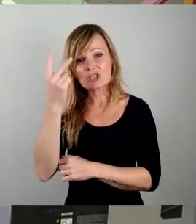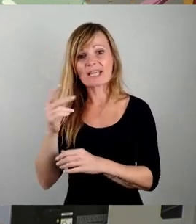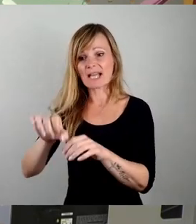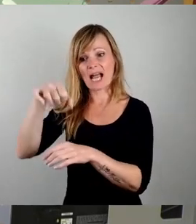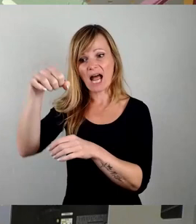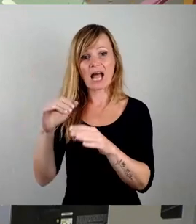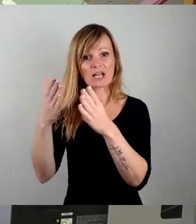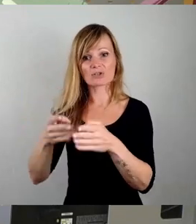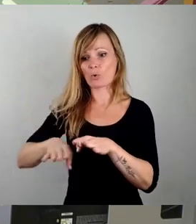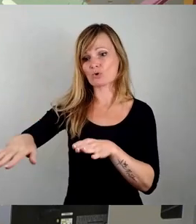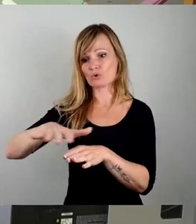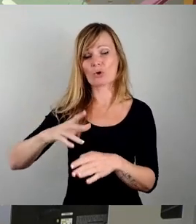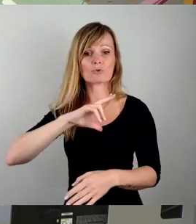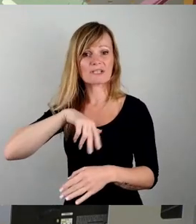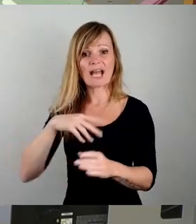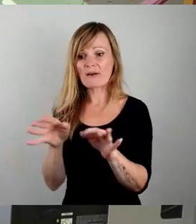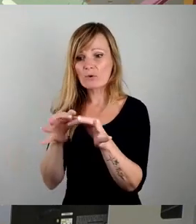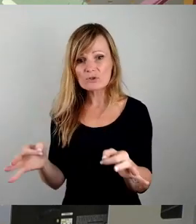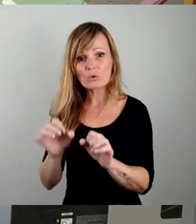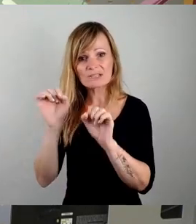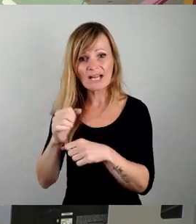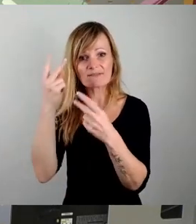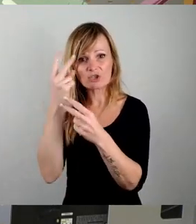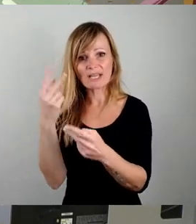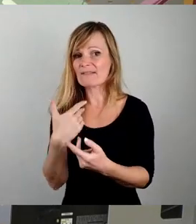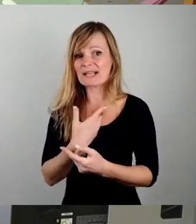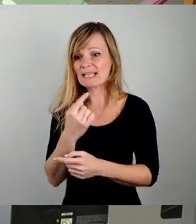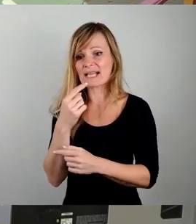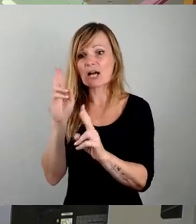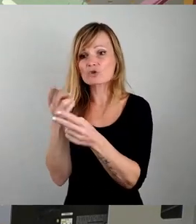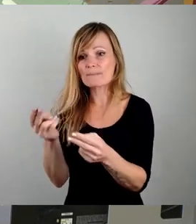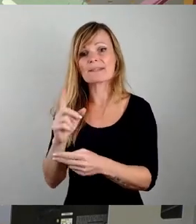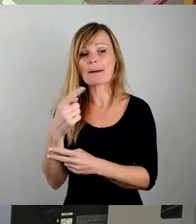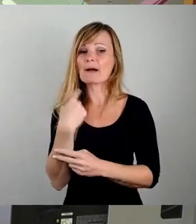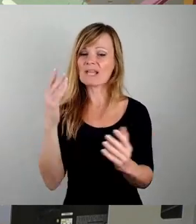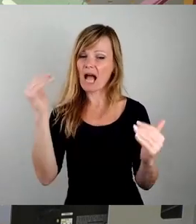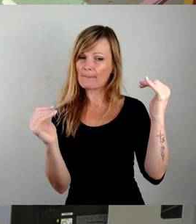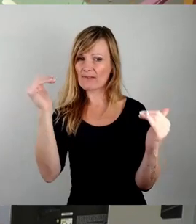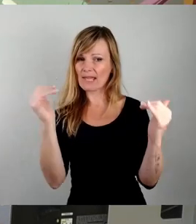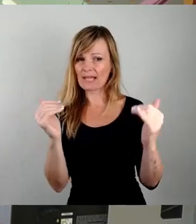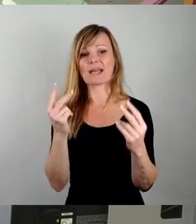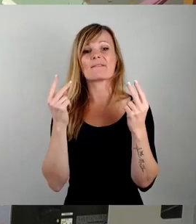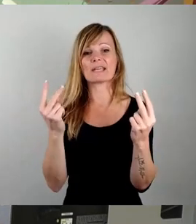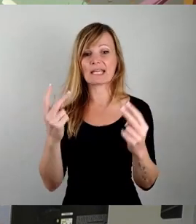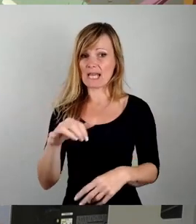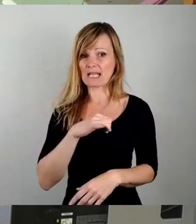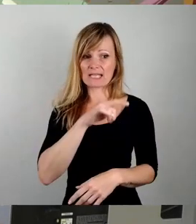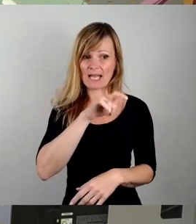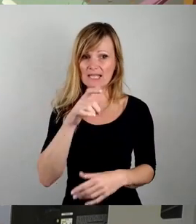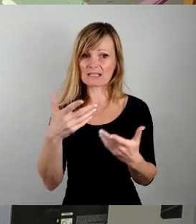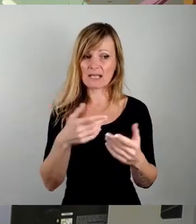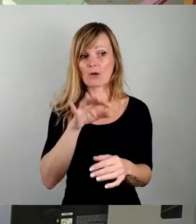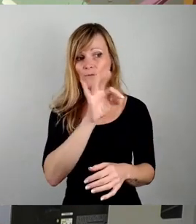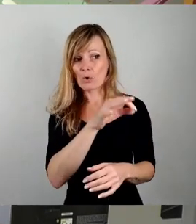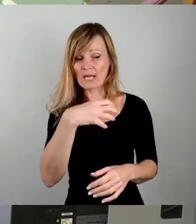soziale Funktion haben. Ich möchte es ja gar nicht in Abrede stellen. Aber wir müssen es abwägen gegen die wichtigen Interessen, dass die Dresdnerinnen und